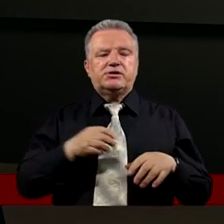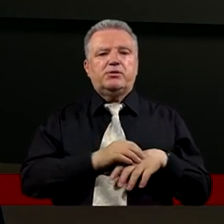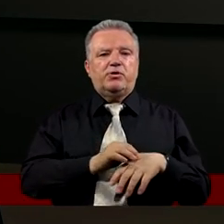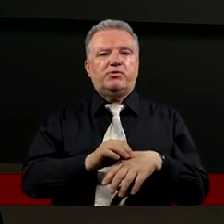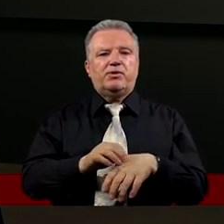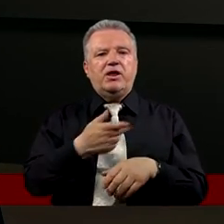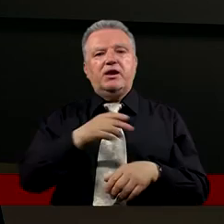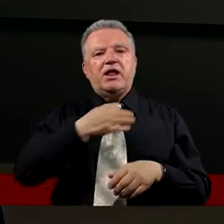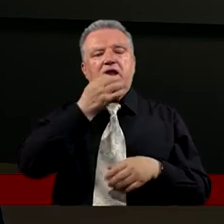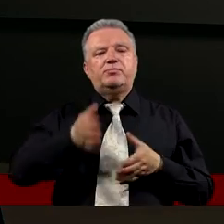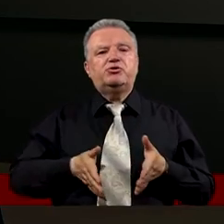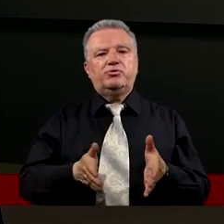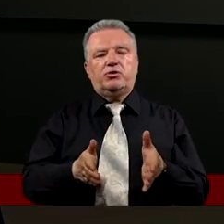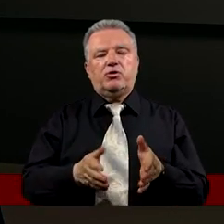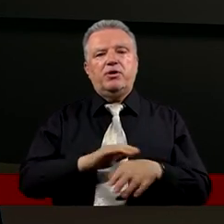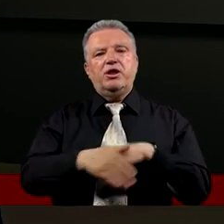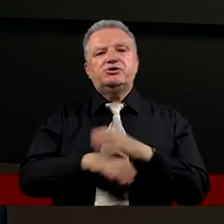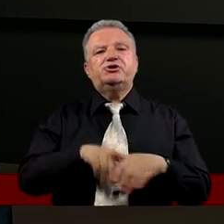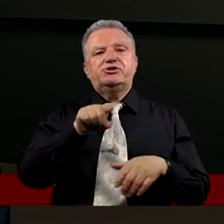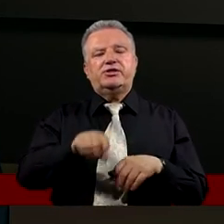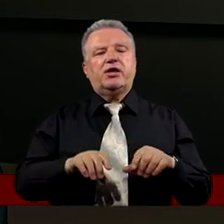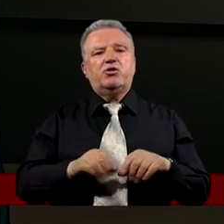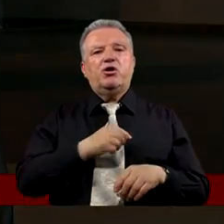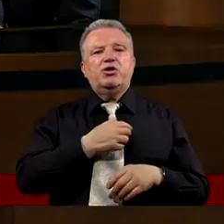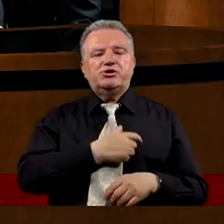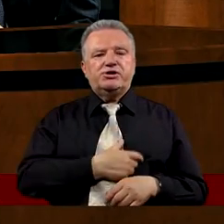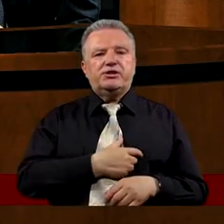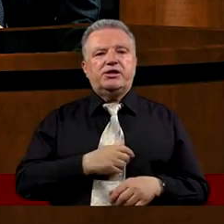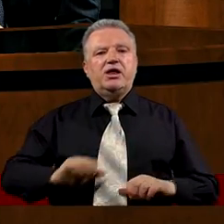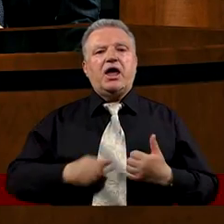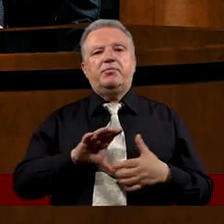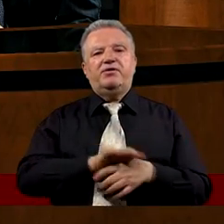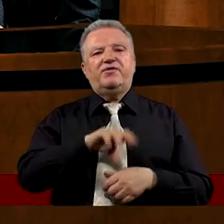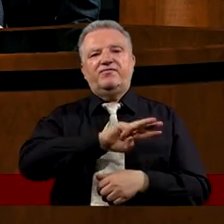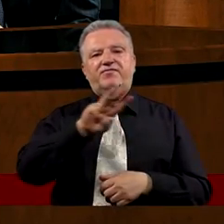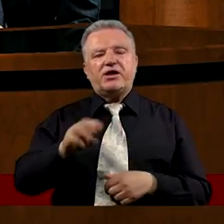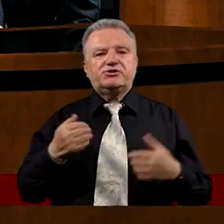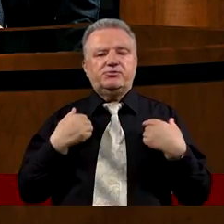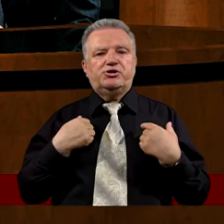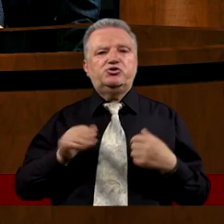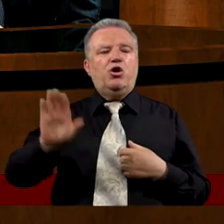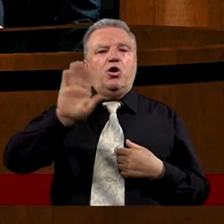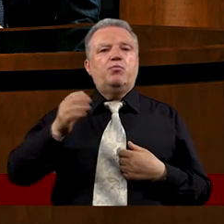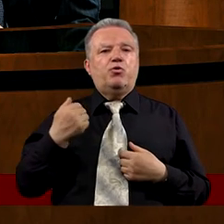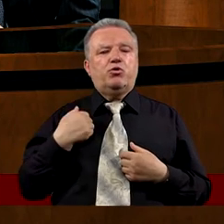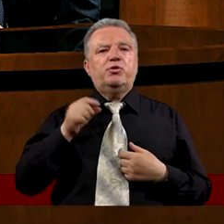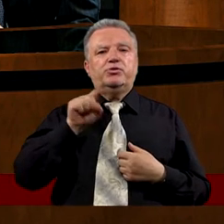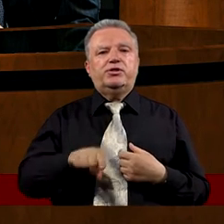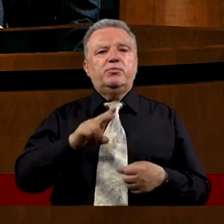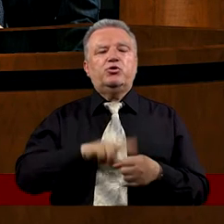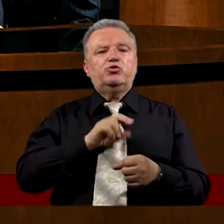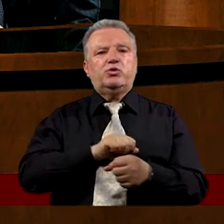poprowadzić Najlepszą drogą Życzę wam tego Bardzo serdecznie Oby w waszym życiu Drodzy Bóg był właśnie